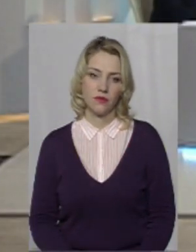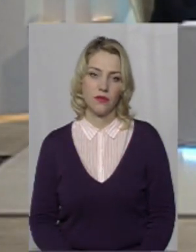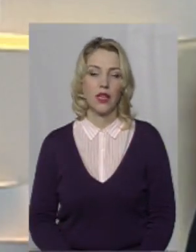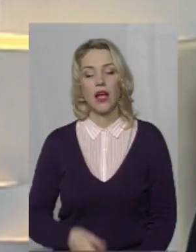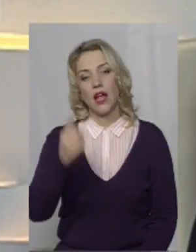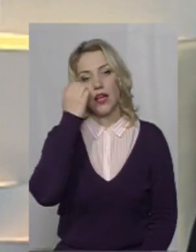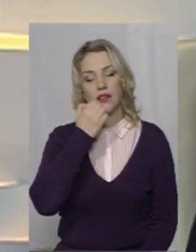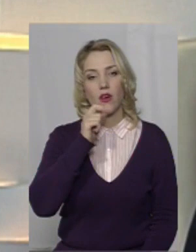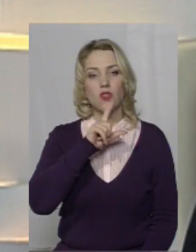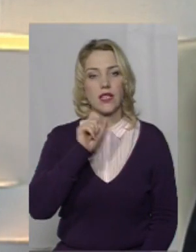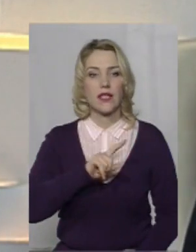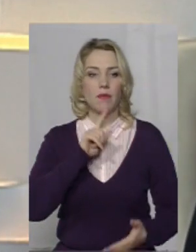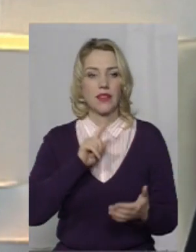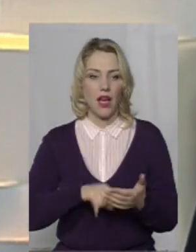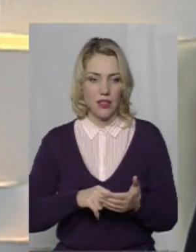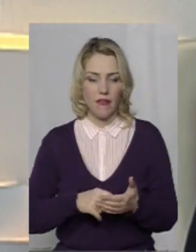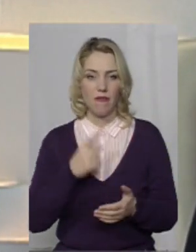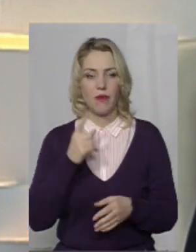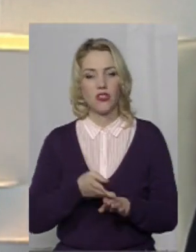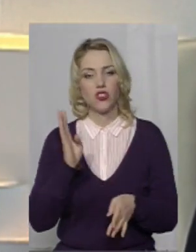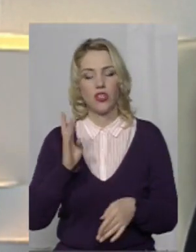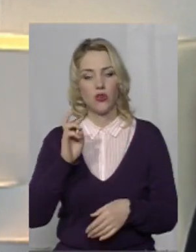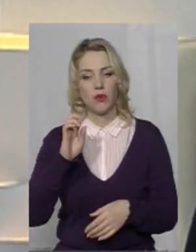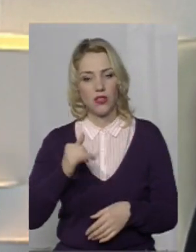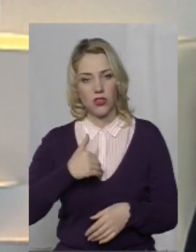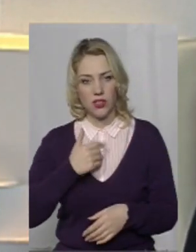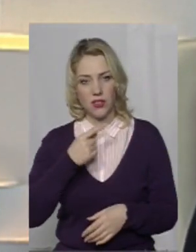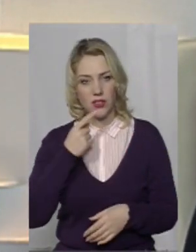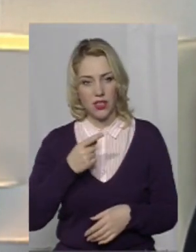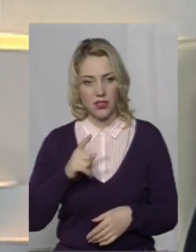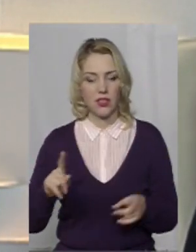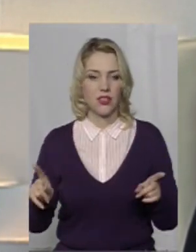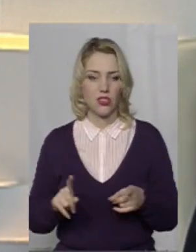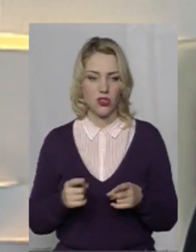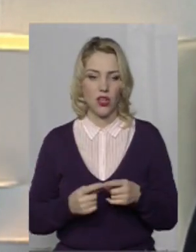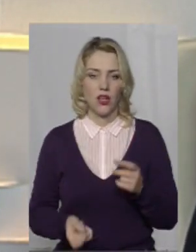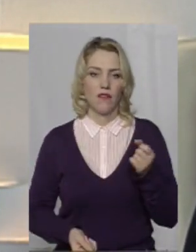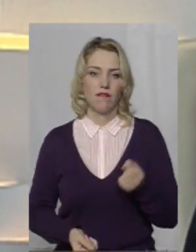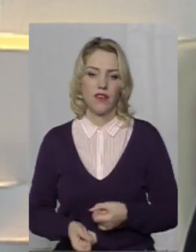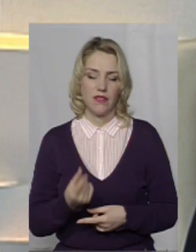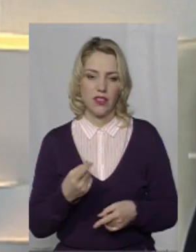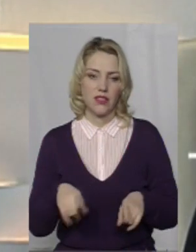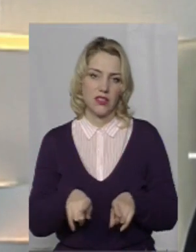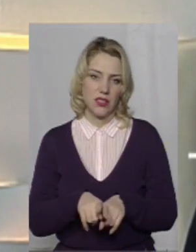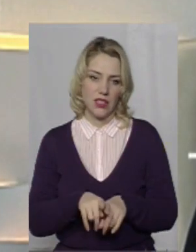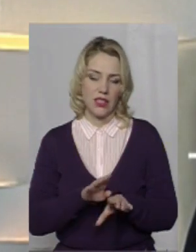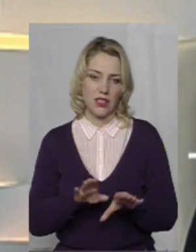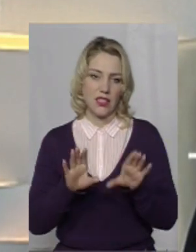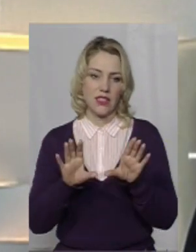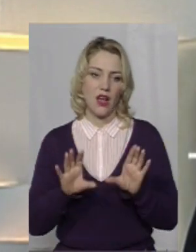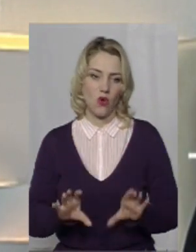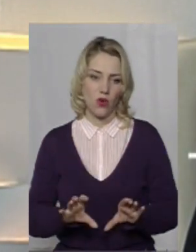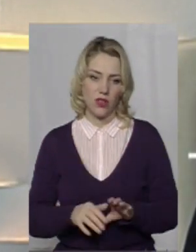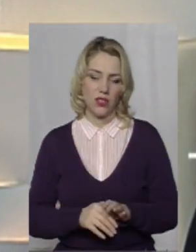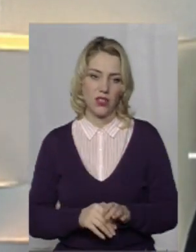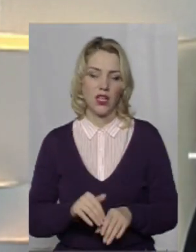Дякую за запитання. В першу чергу, хотілося б сказати про всі факти виявлення таких незаконних